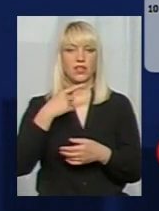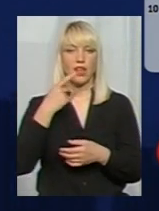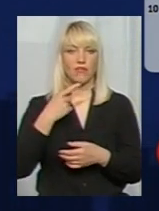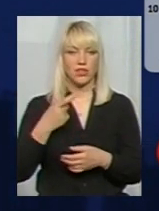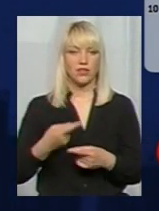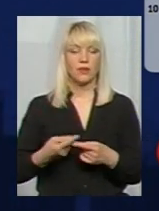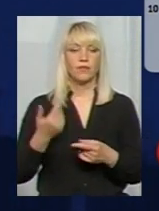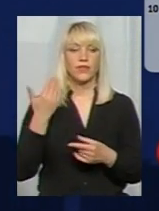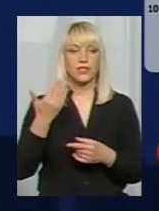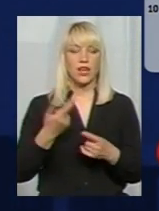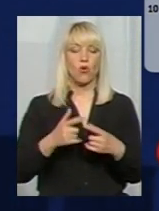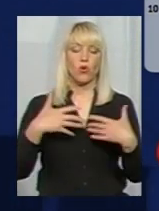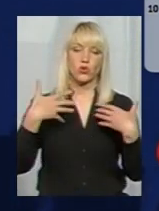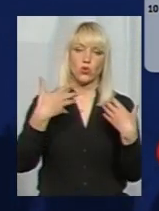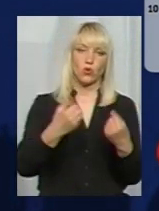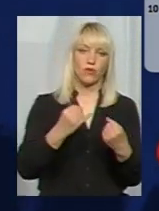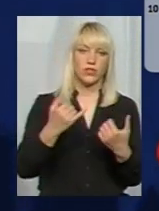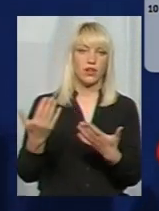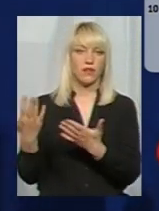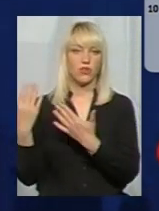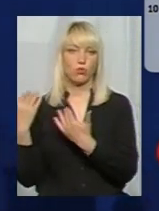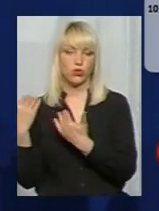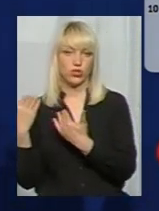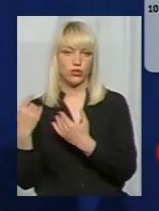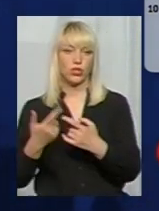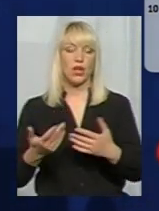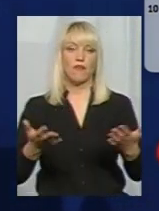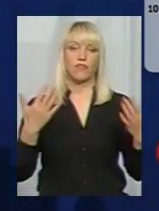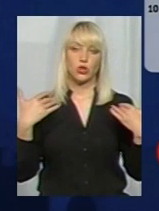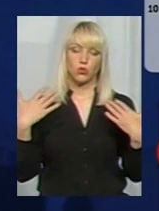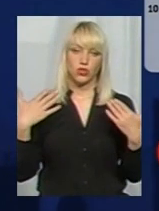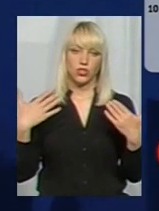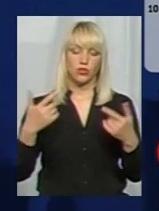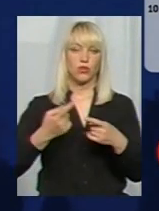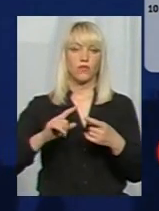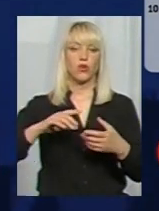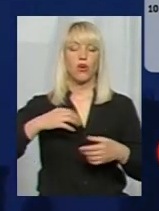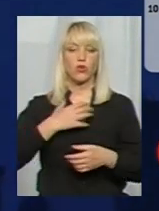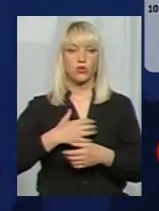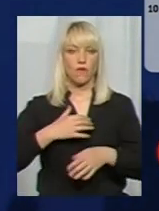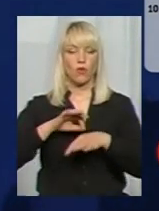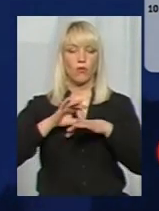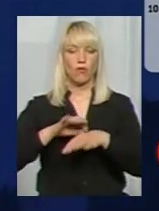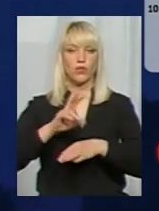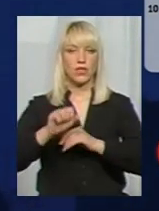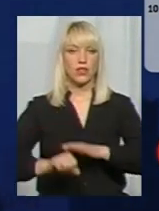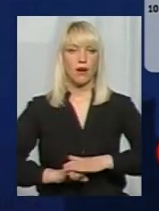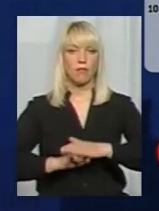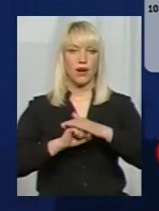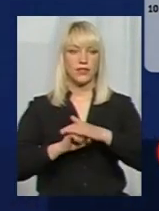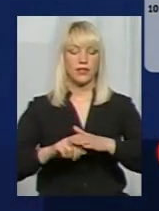і оздоровлення, і відпочинок. Відпочинок в основному проводиться на базі